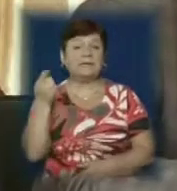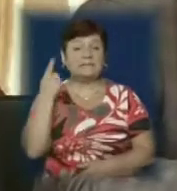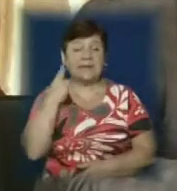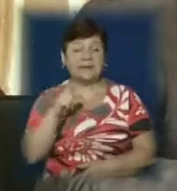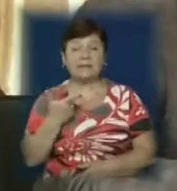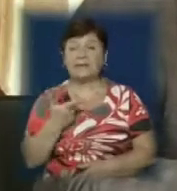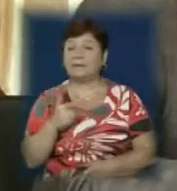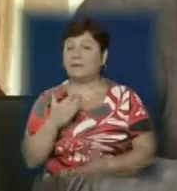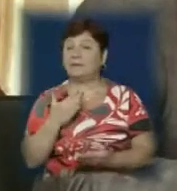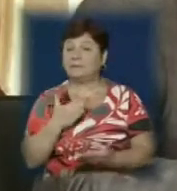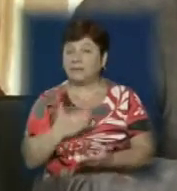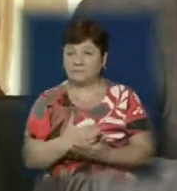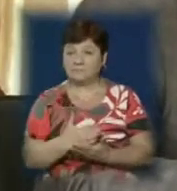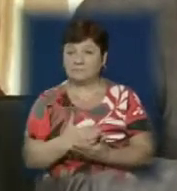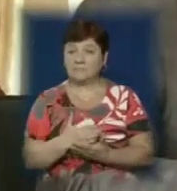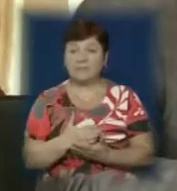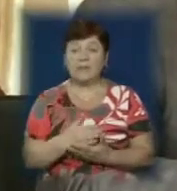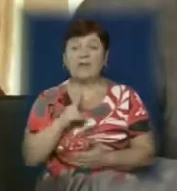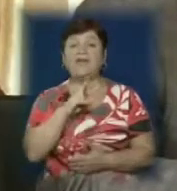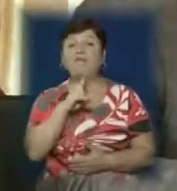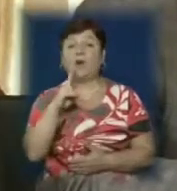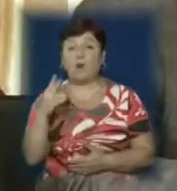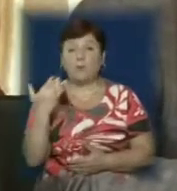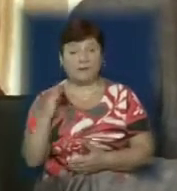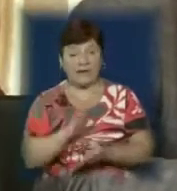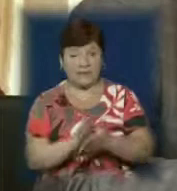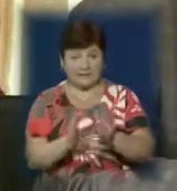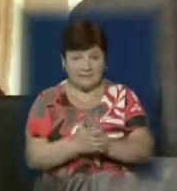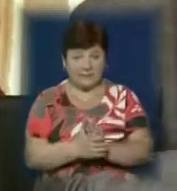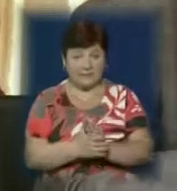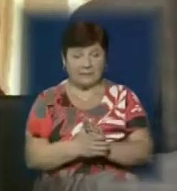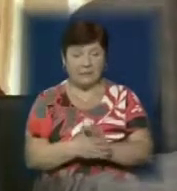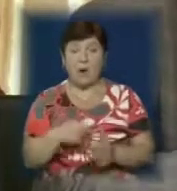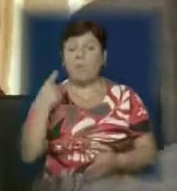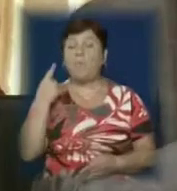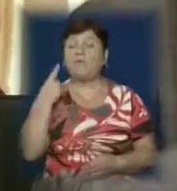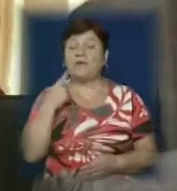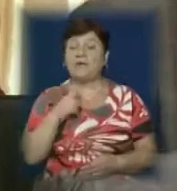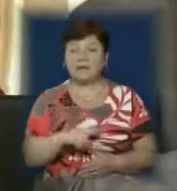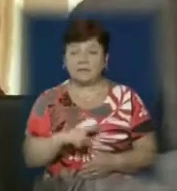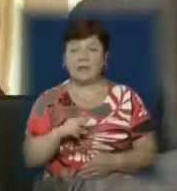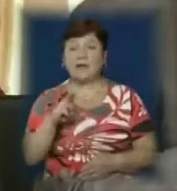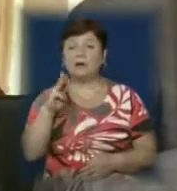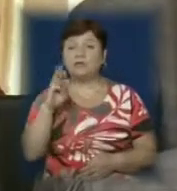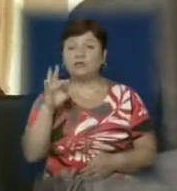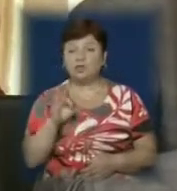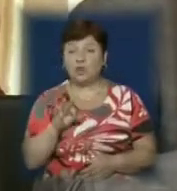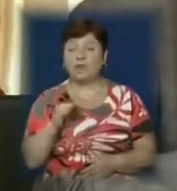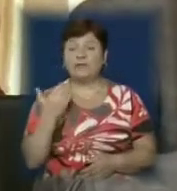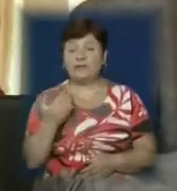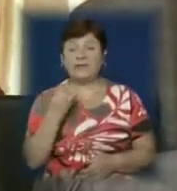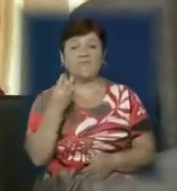де вона знаходиться і в якому вона зараз стане. І повірте, що її